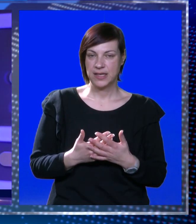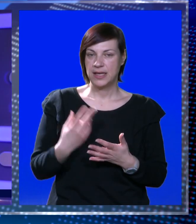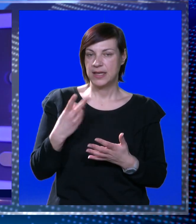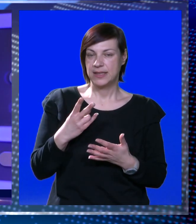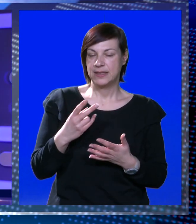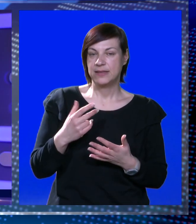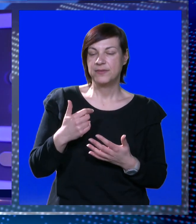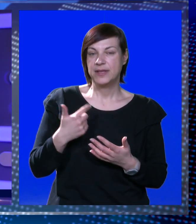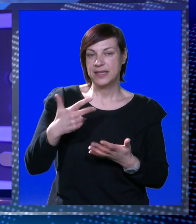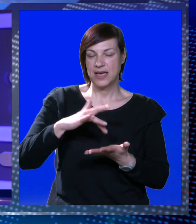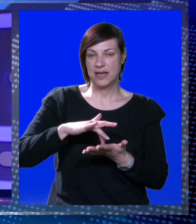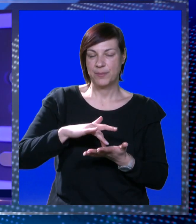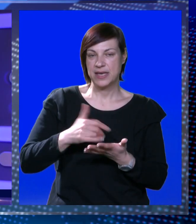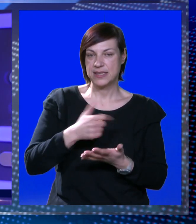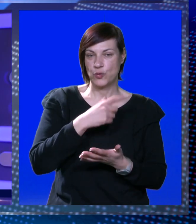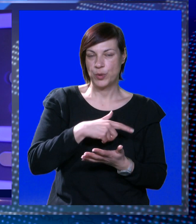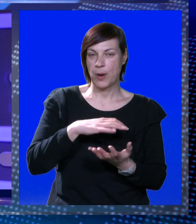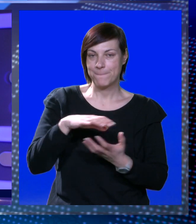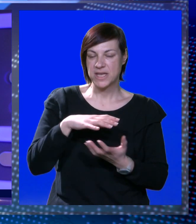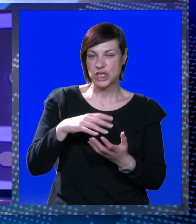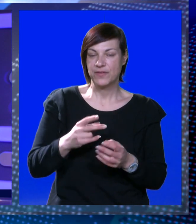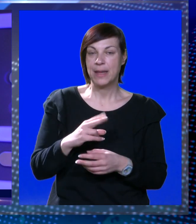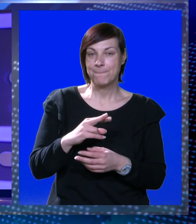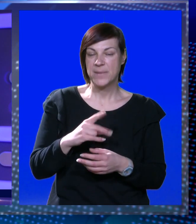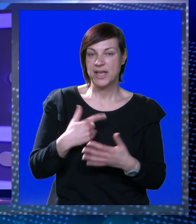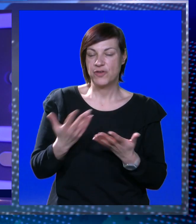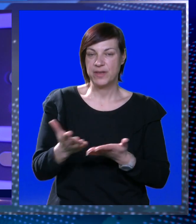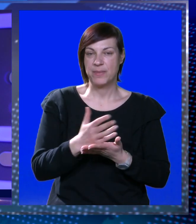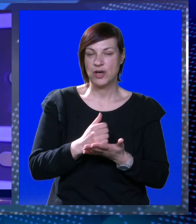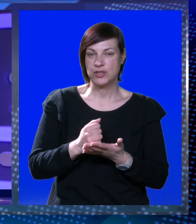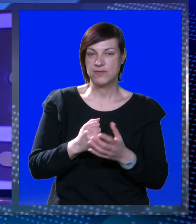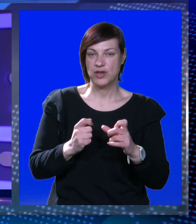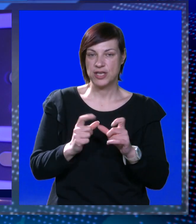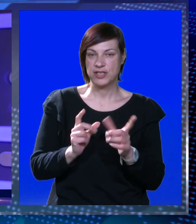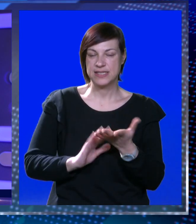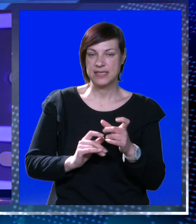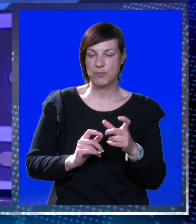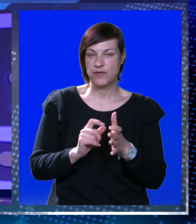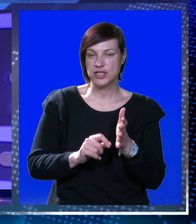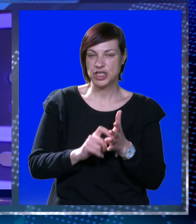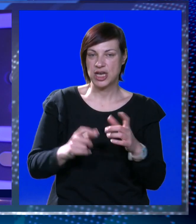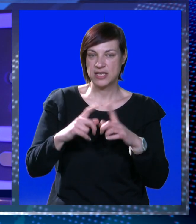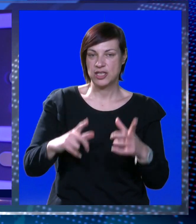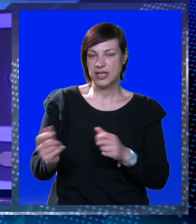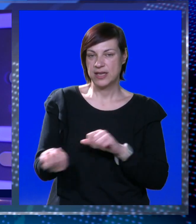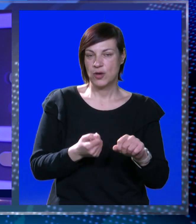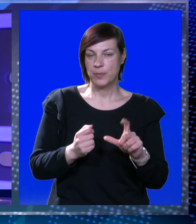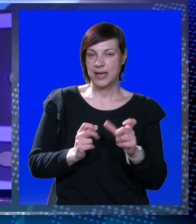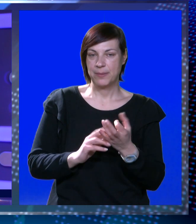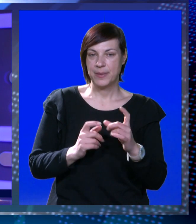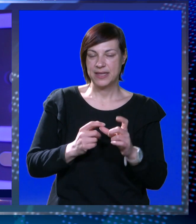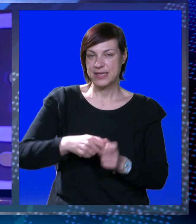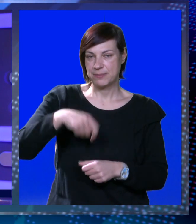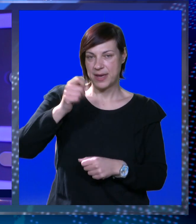A dvije bronce jednu u pojedinačnom, a drugu u mješovitim parovima osvojio je Miho Simović, član stavno-teninskog kluba